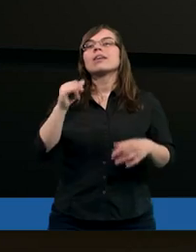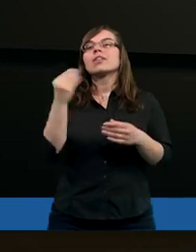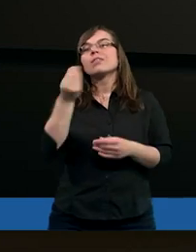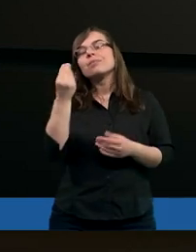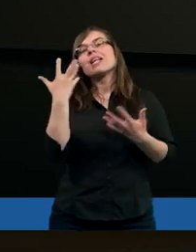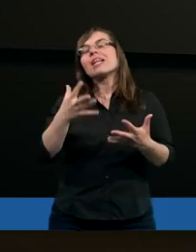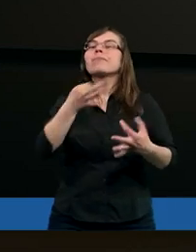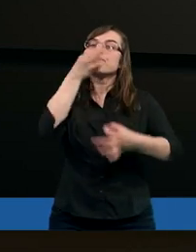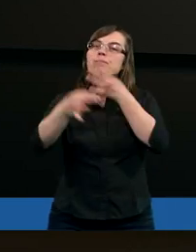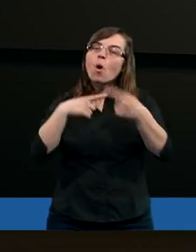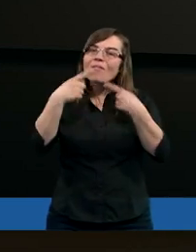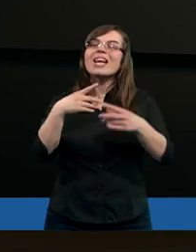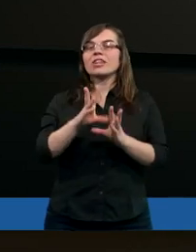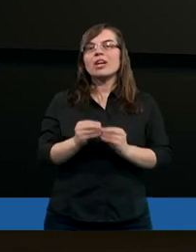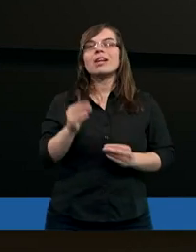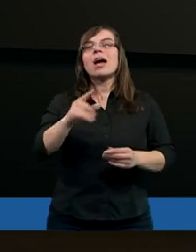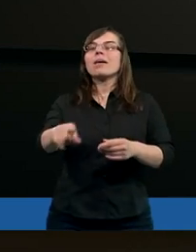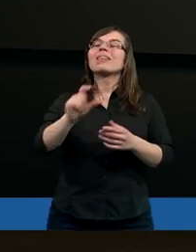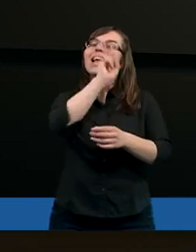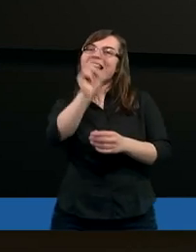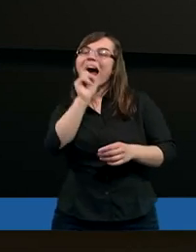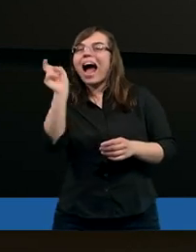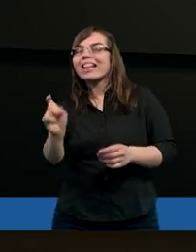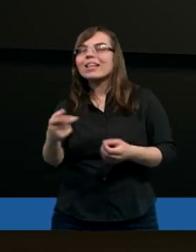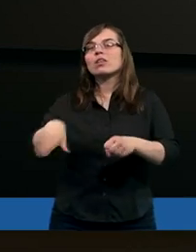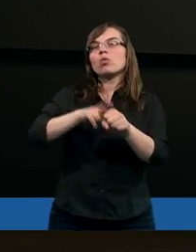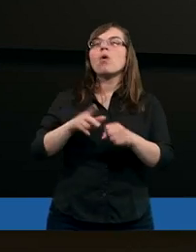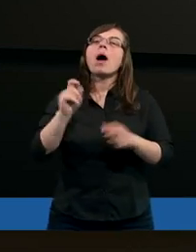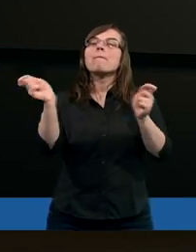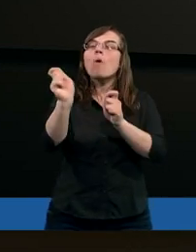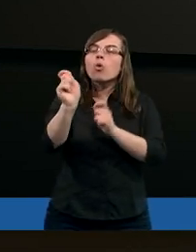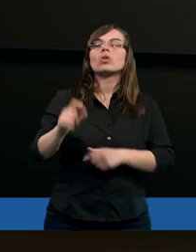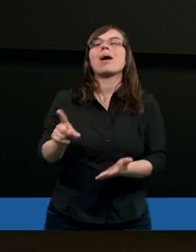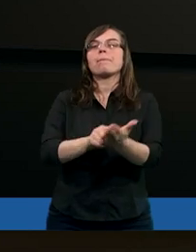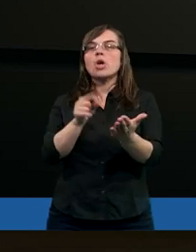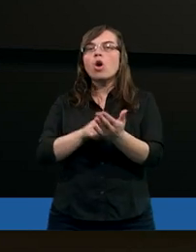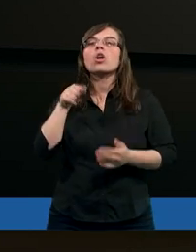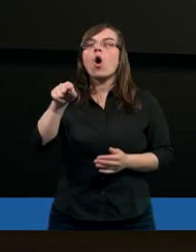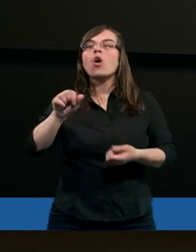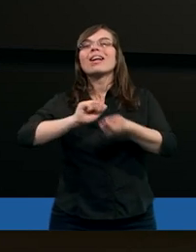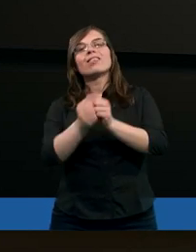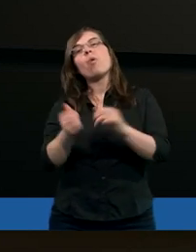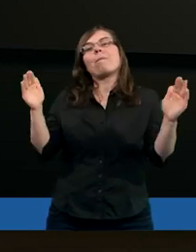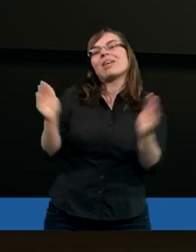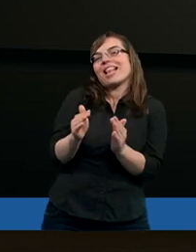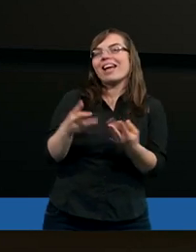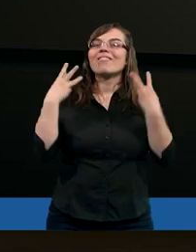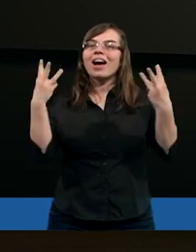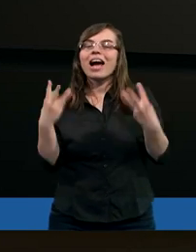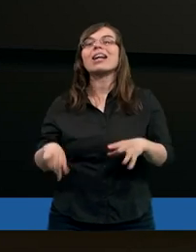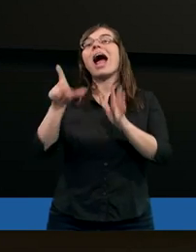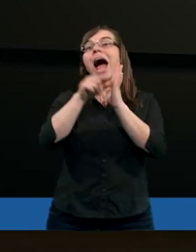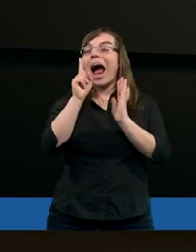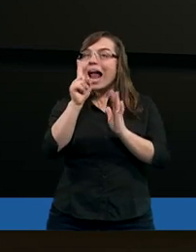Nie chcę przez to powiedzieć, że inne zagadnienia, które porusza Piotr, one są mniej ważne,